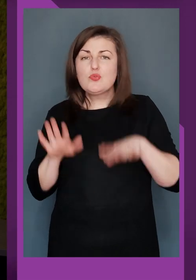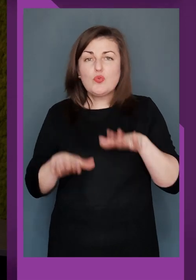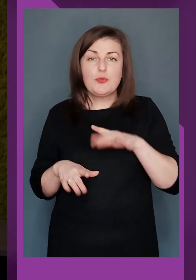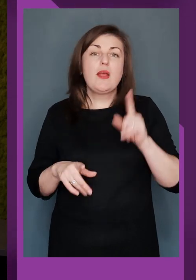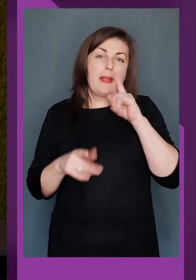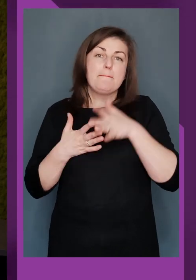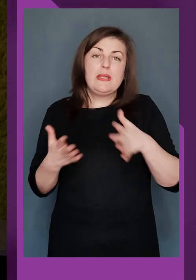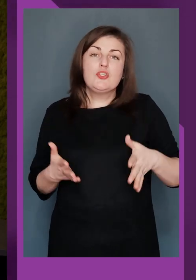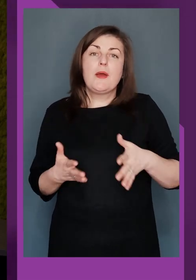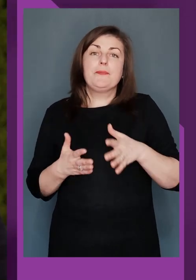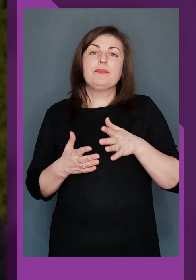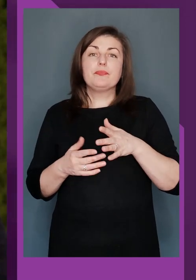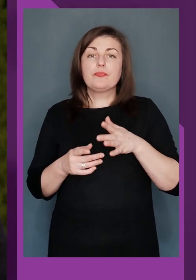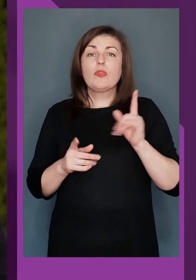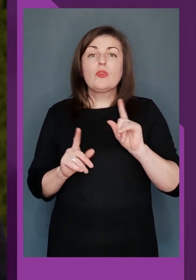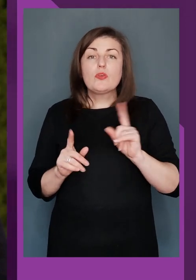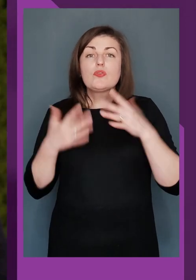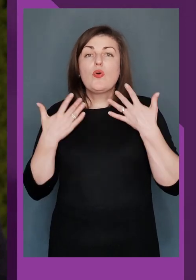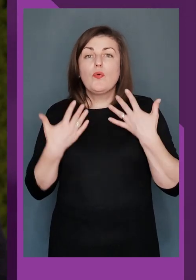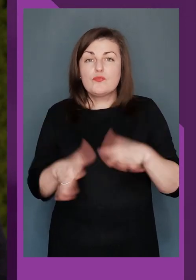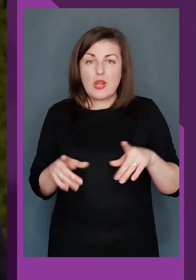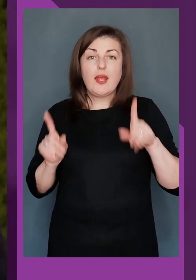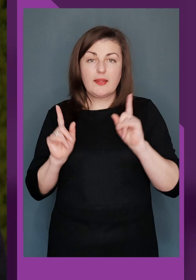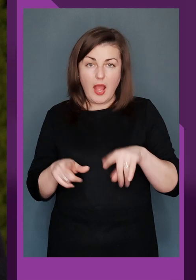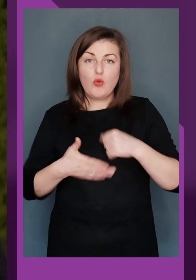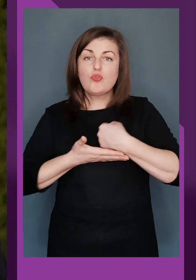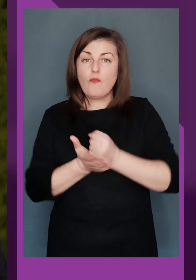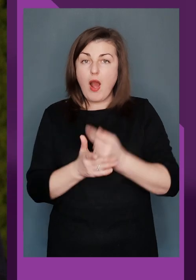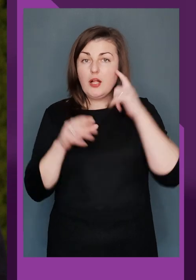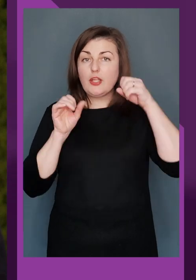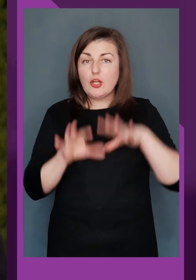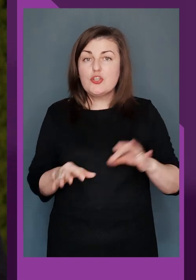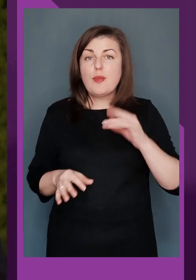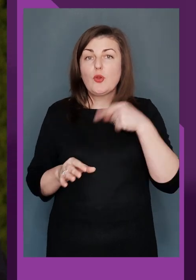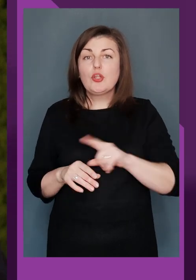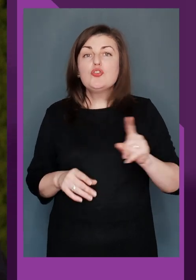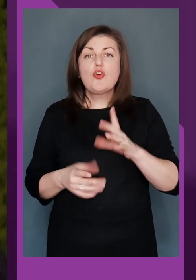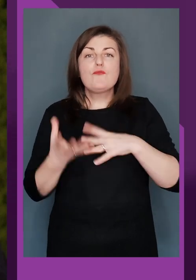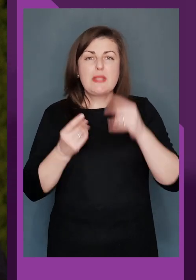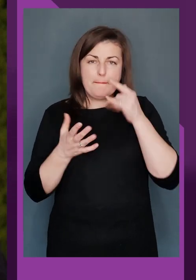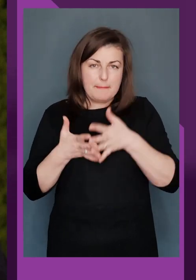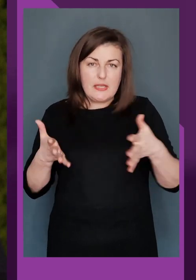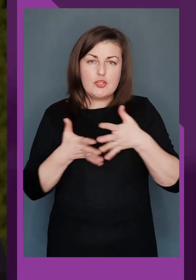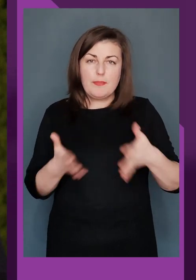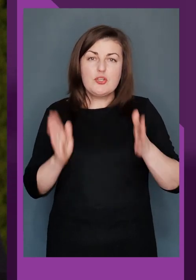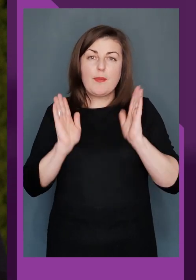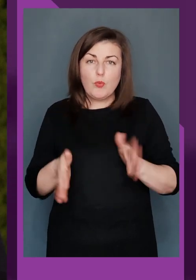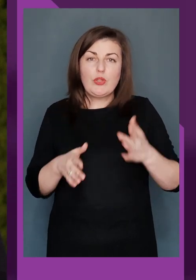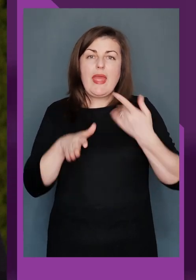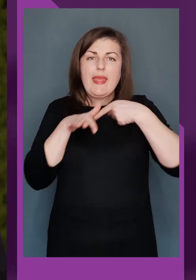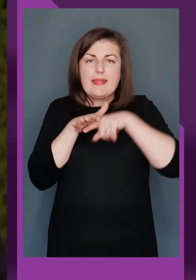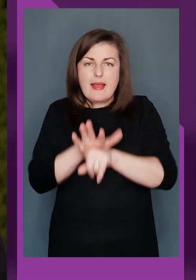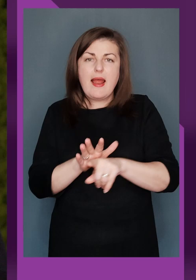сумнівів, тим більше, що вже також ухвалене рішення про те, що все більше і більше буде